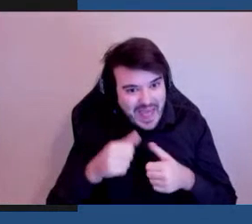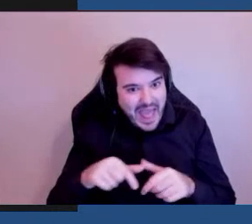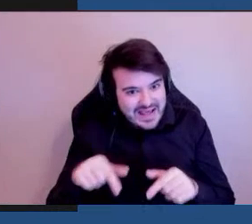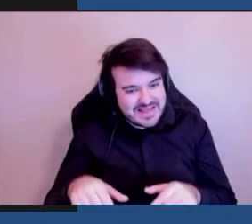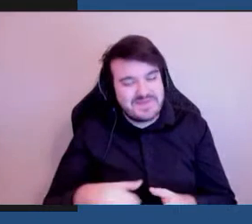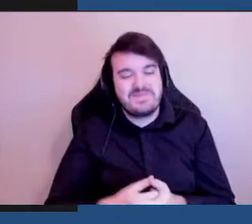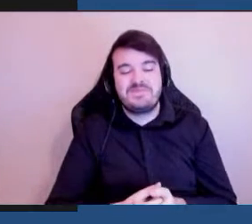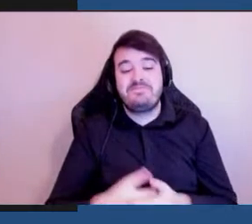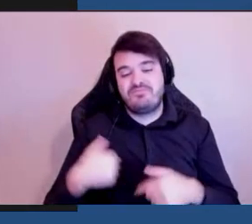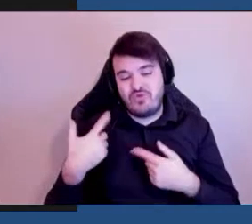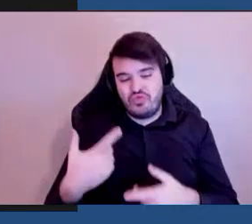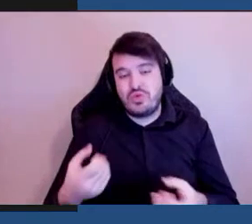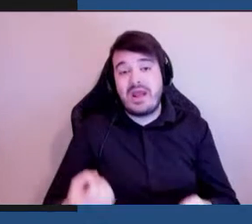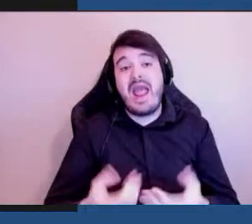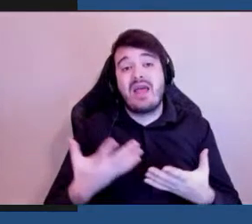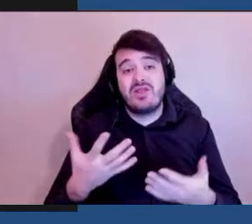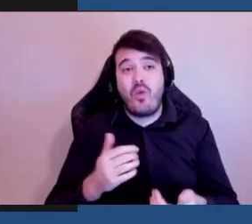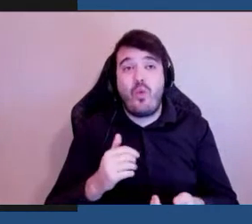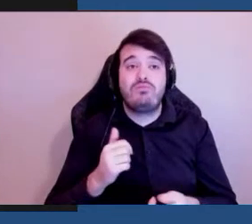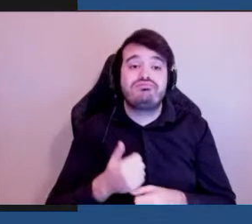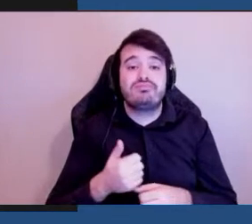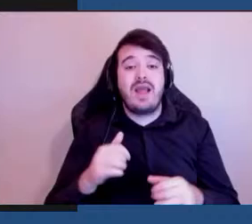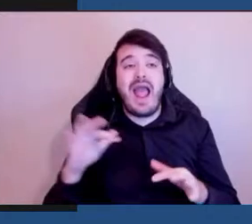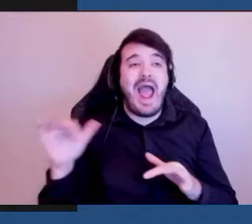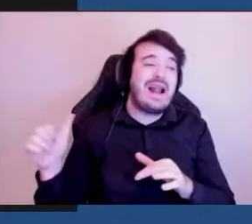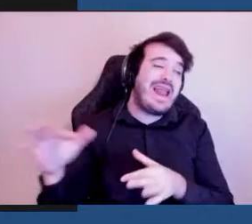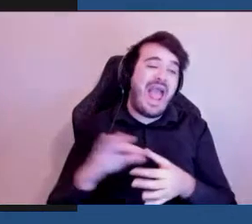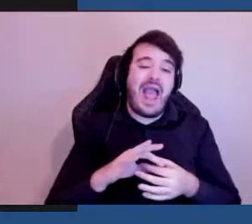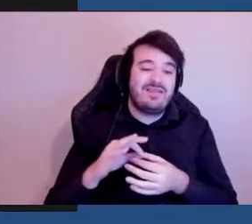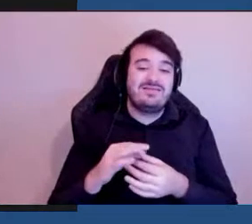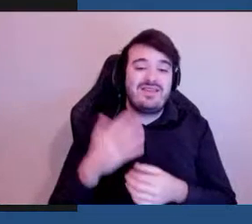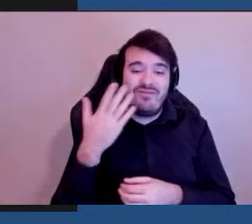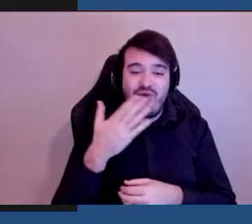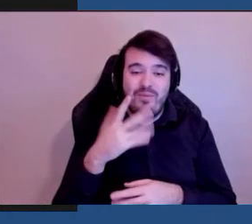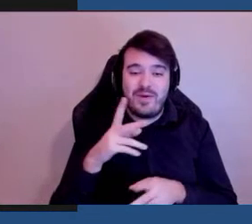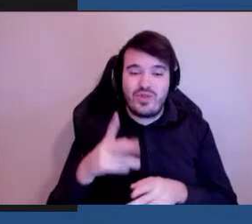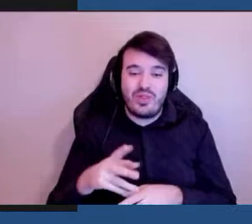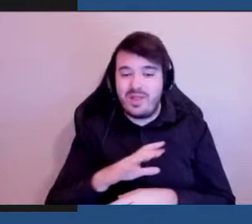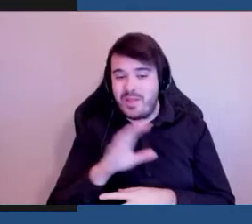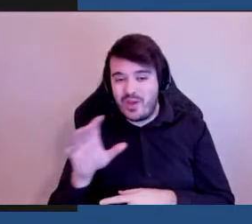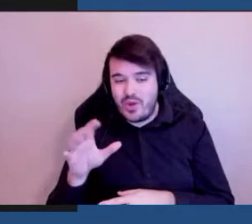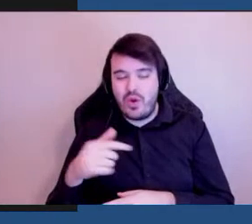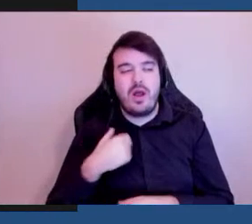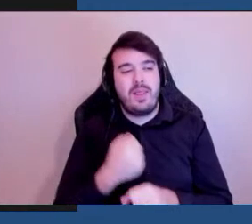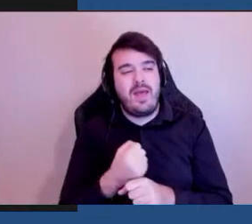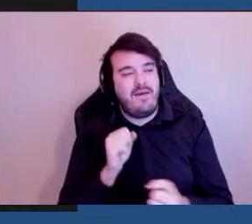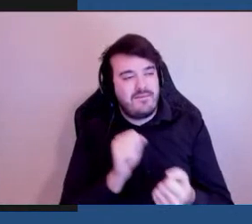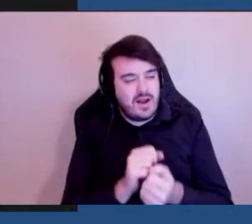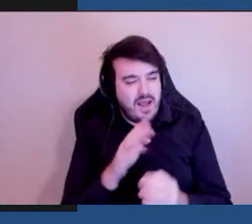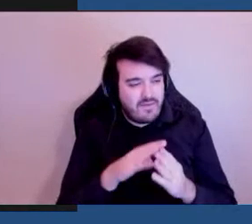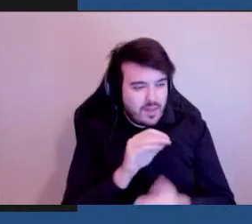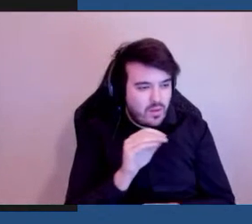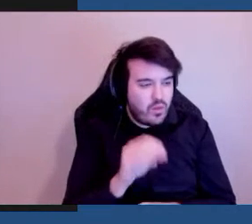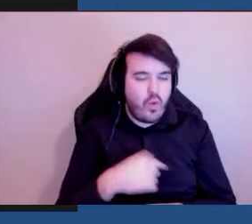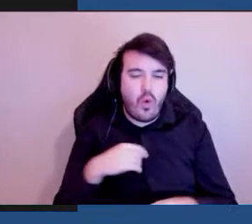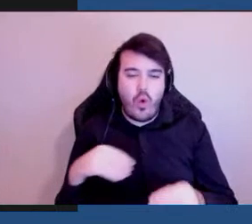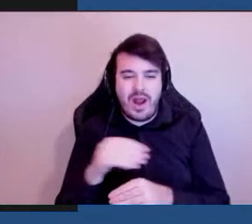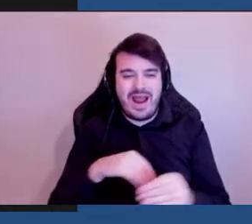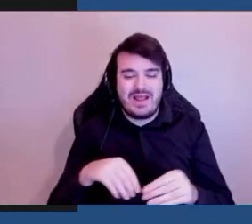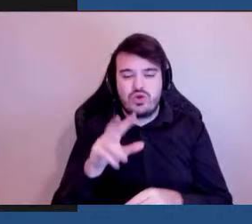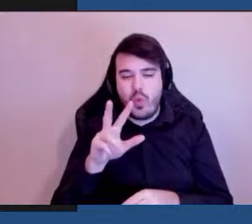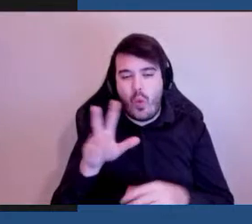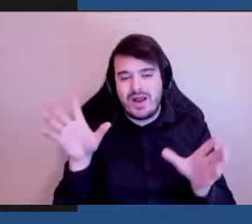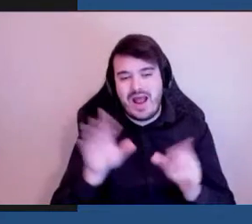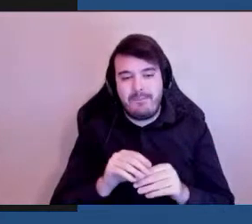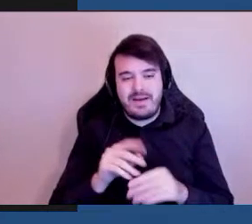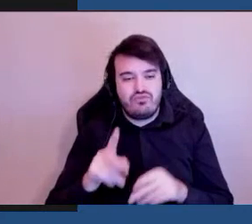création de notre alliance nous avons travaillé avec la ville nous avons organisé trois assemblées publiques